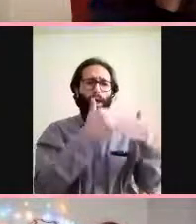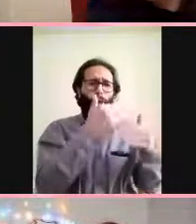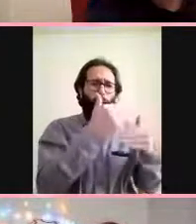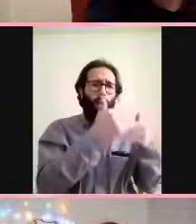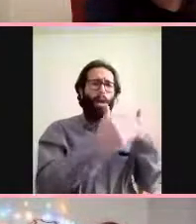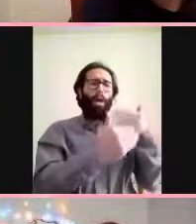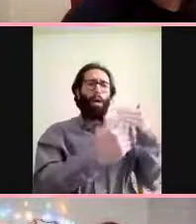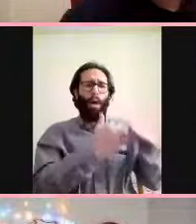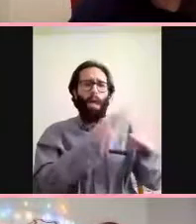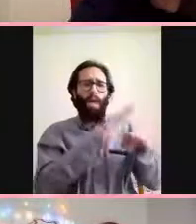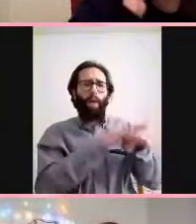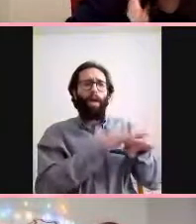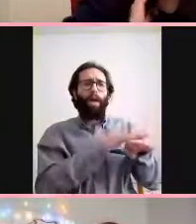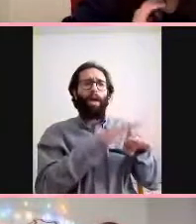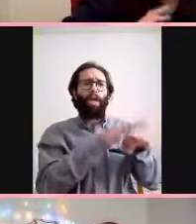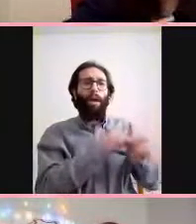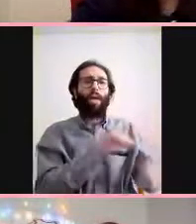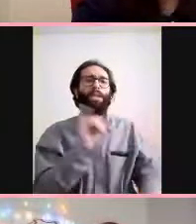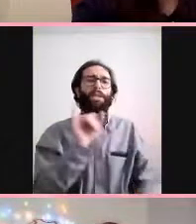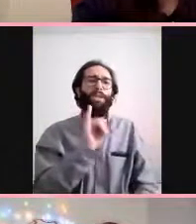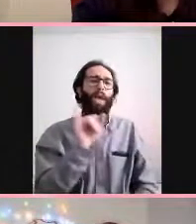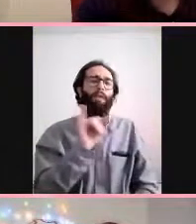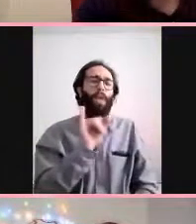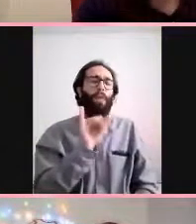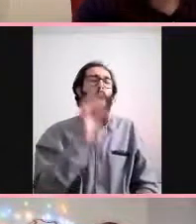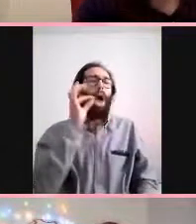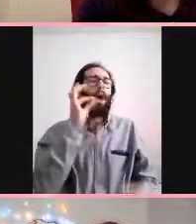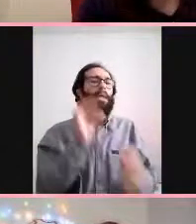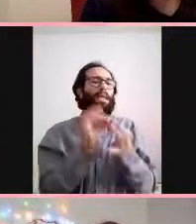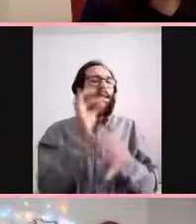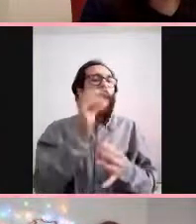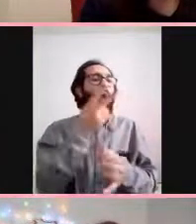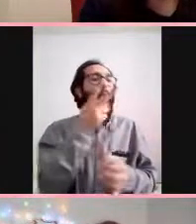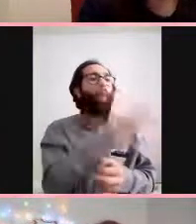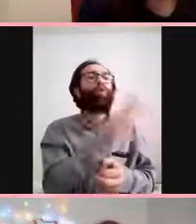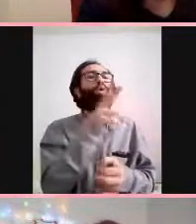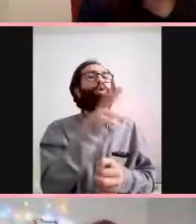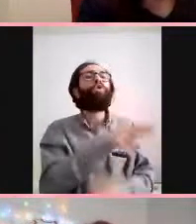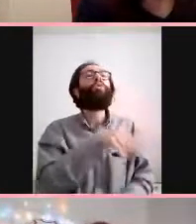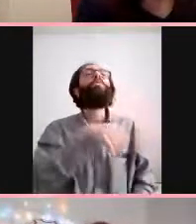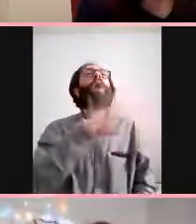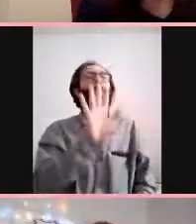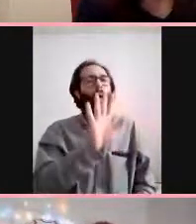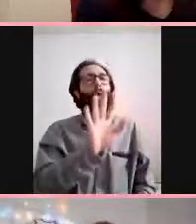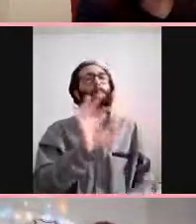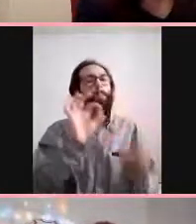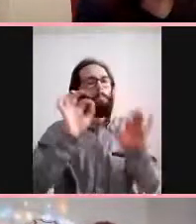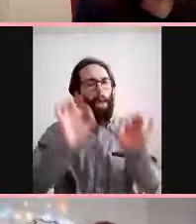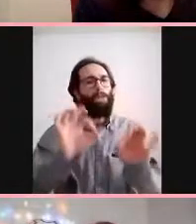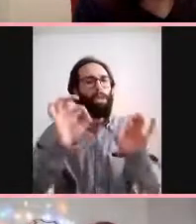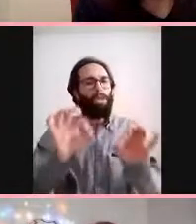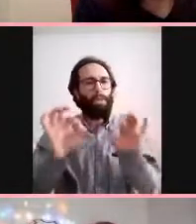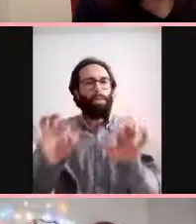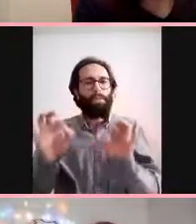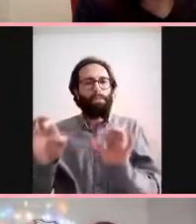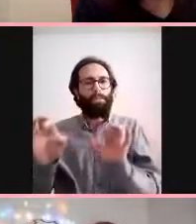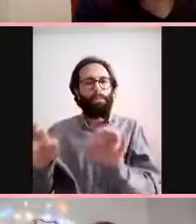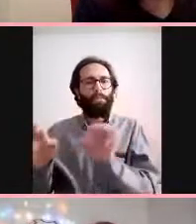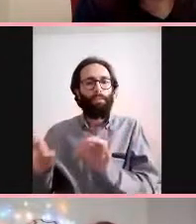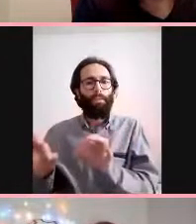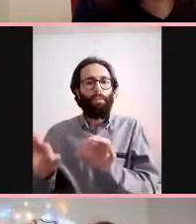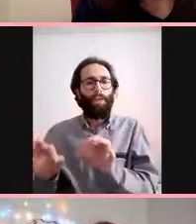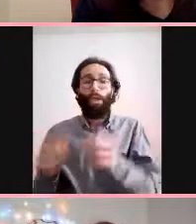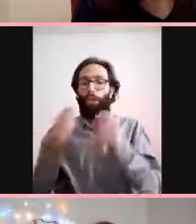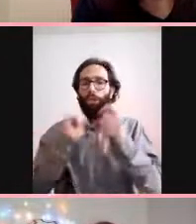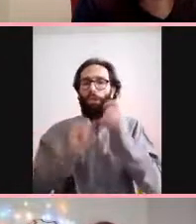bulaşabilen ve insanı öldürmeden devam eden suçlar yoğun halde. Şu an onlar var. Çin'den farkımız